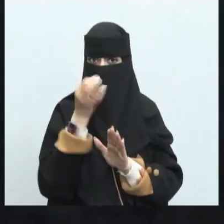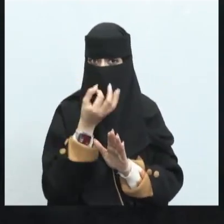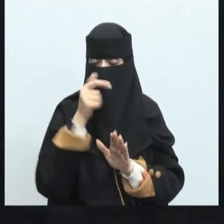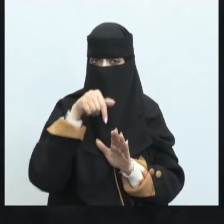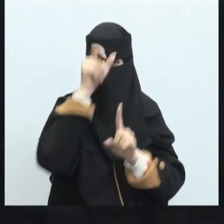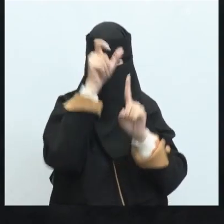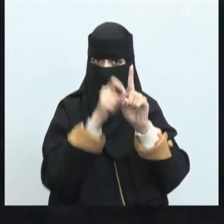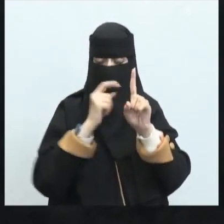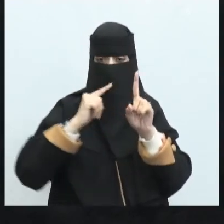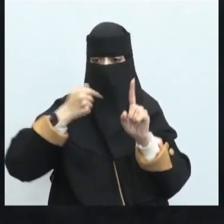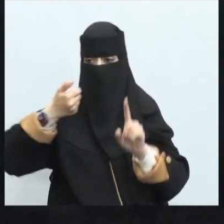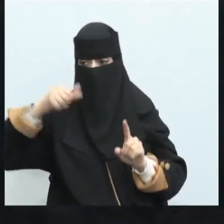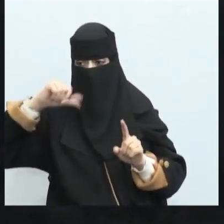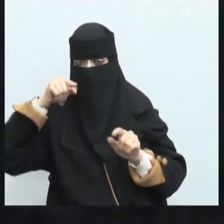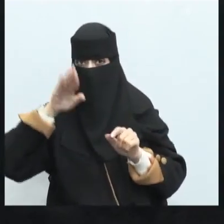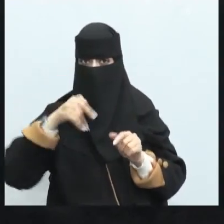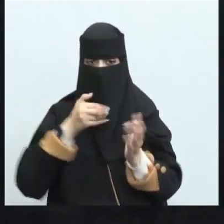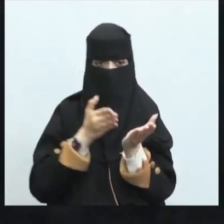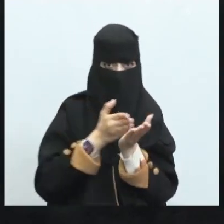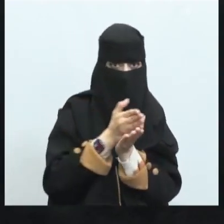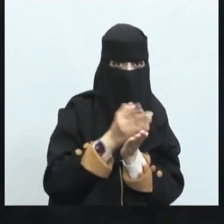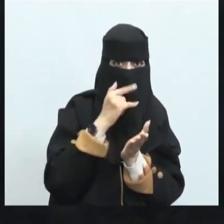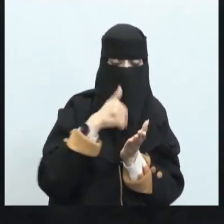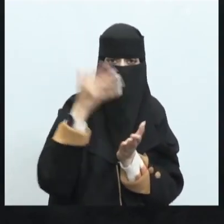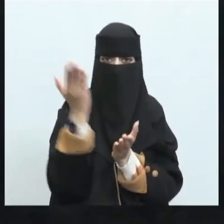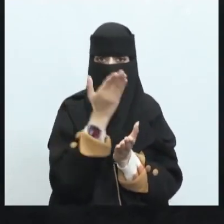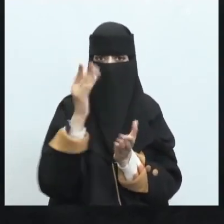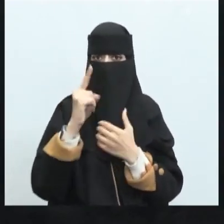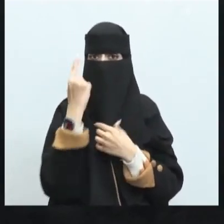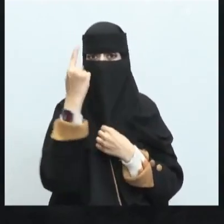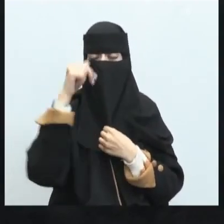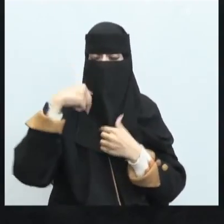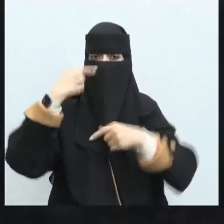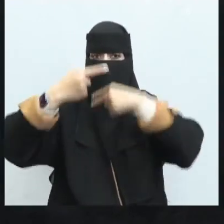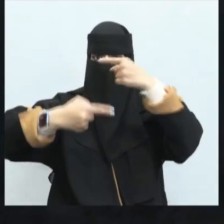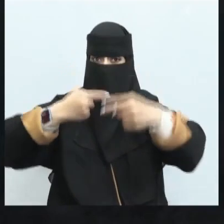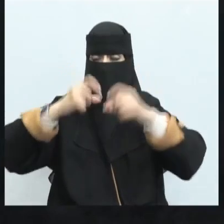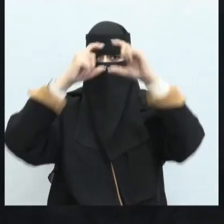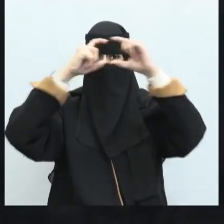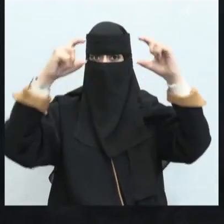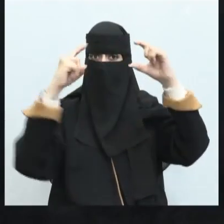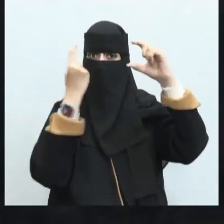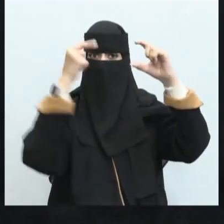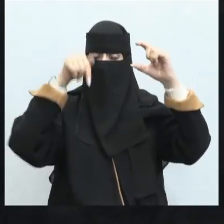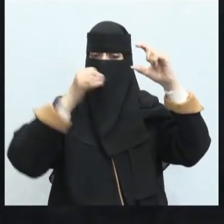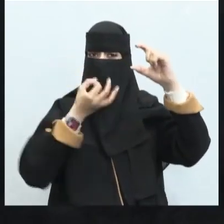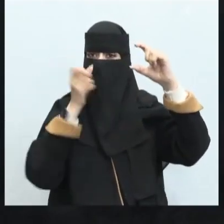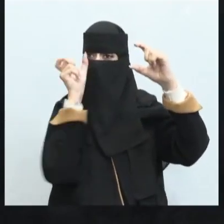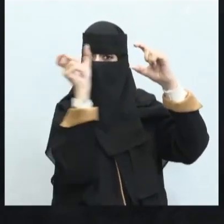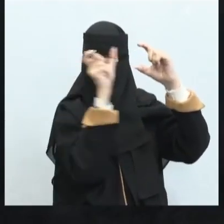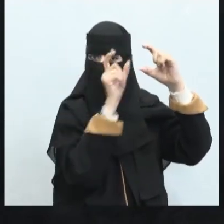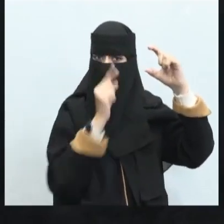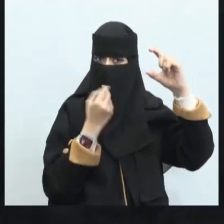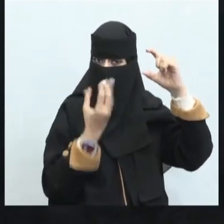النقاد أن القصيدة العربية أو نهج طريقة القصيدة العربية تعد وحدة عندهم لأنهم اعتادوا على البدء بذكر الغزل وفي